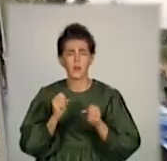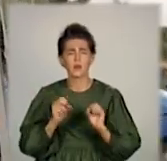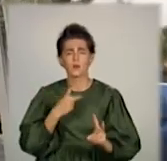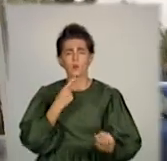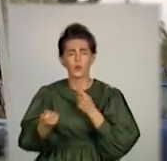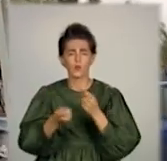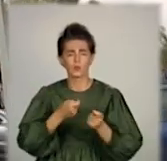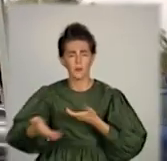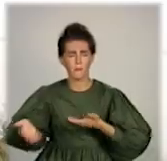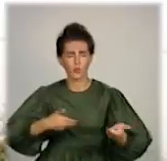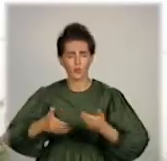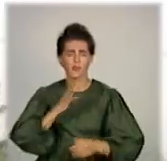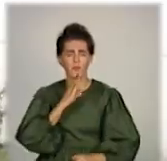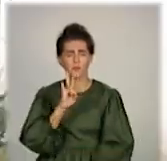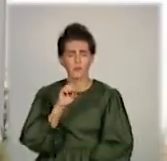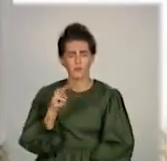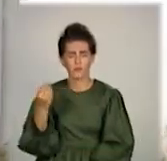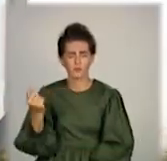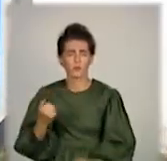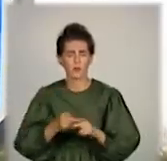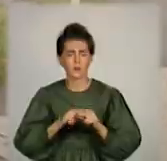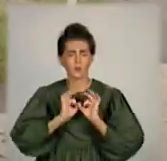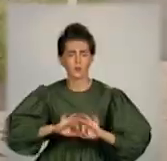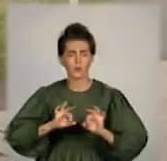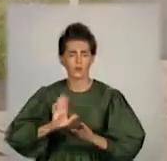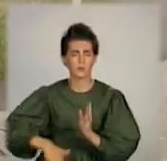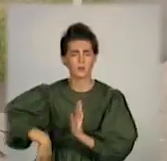рухатися по зебрі, пані Наталя розповідає донці з Малку.